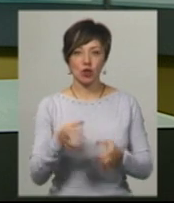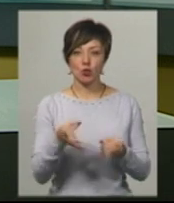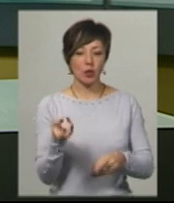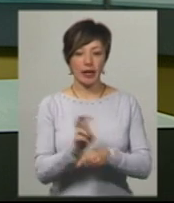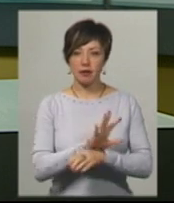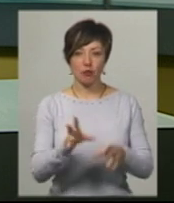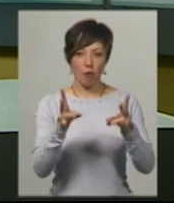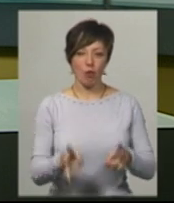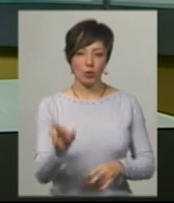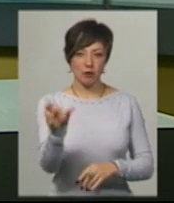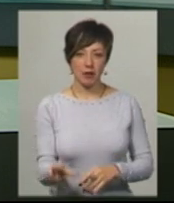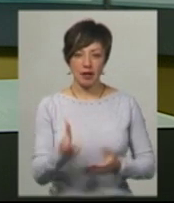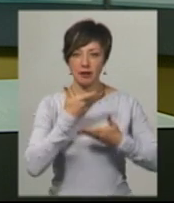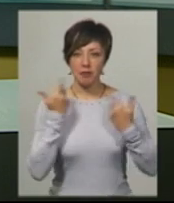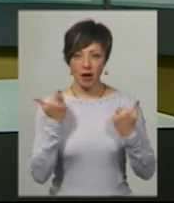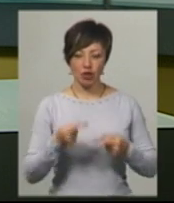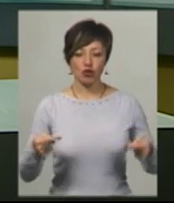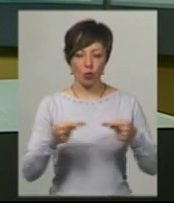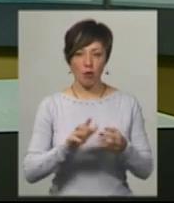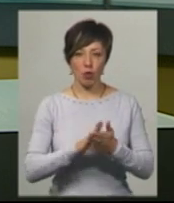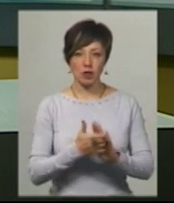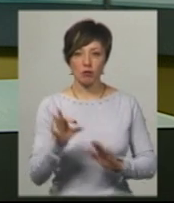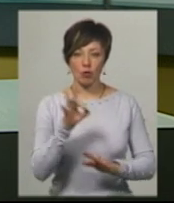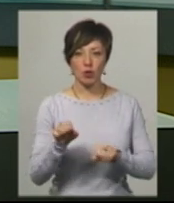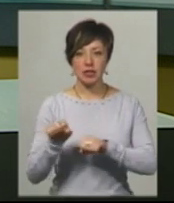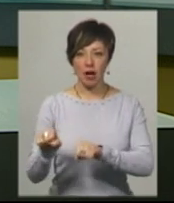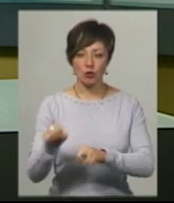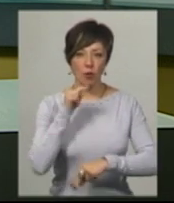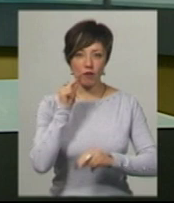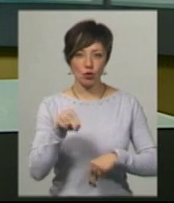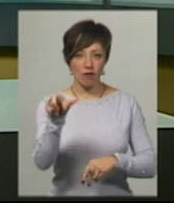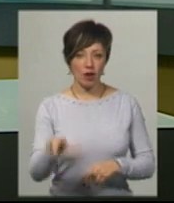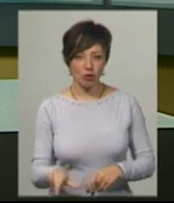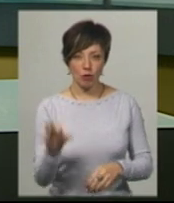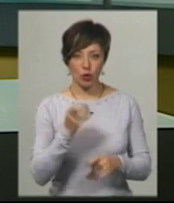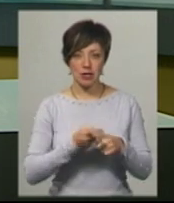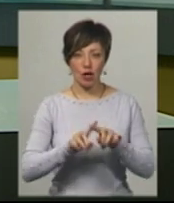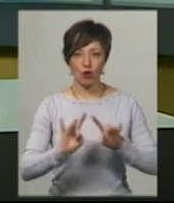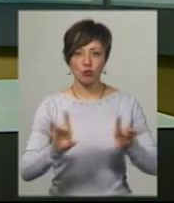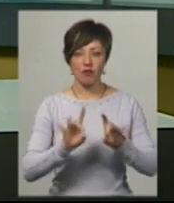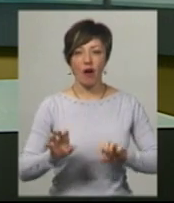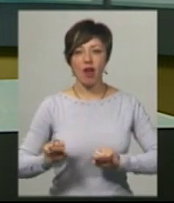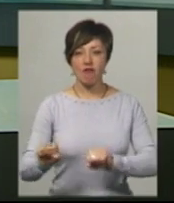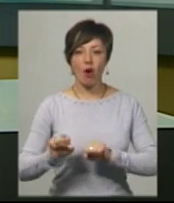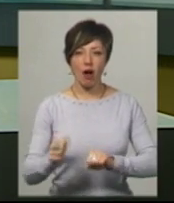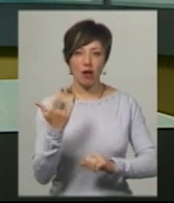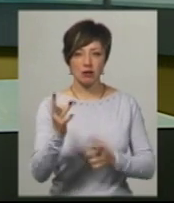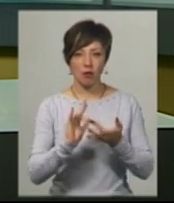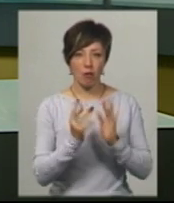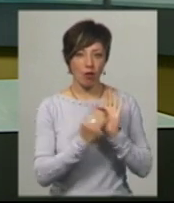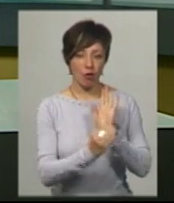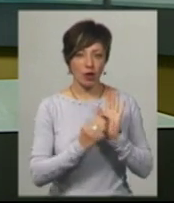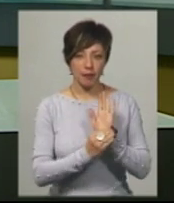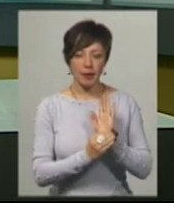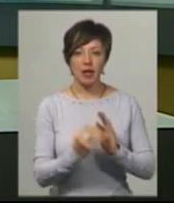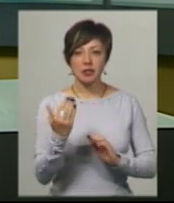не з'явився потерпілий. Немає і чіткої позиції щодо захисту обвинуваченого. Про це розповів адвокат блогера Артура Сороченко.